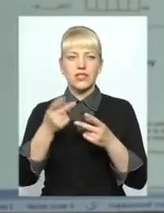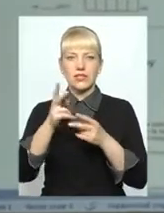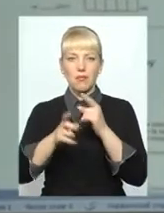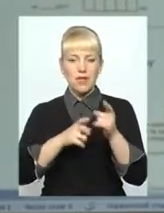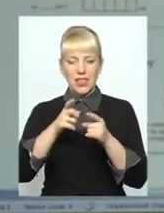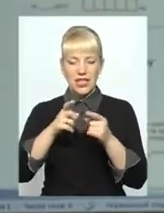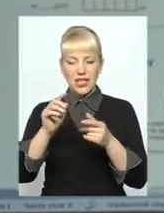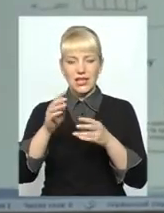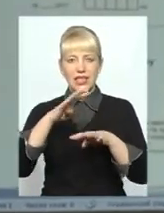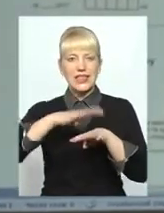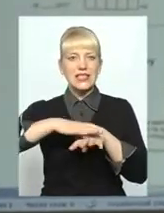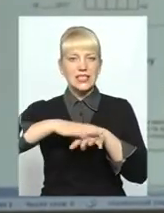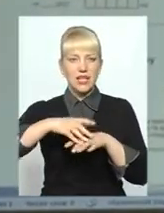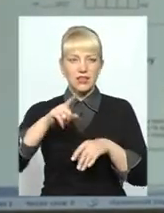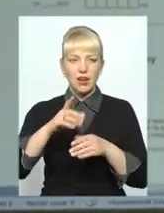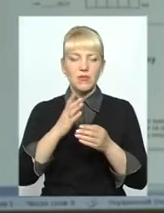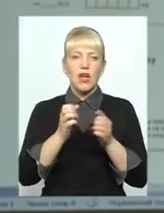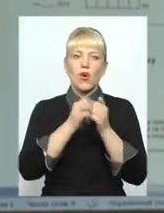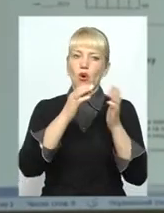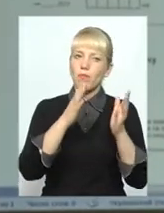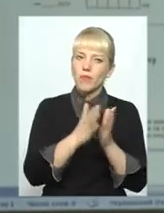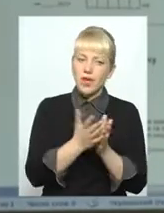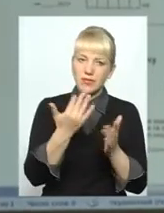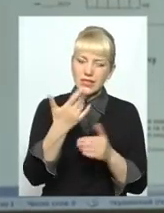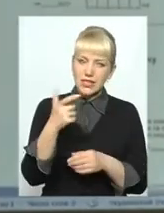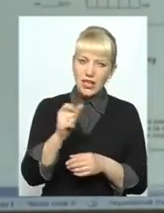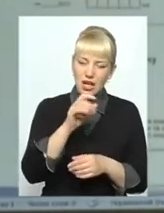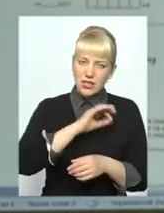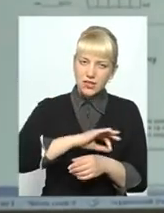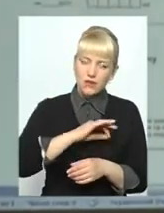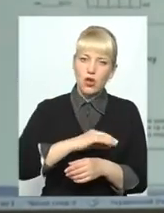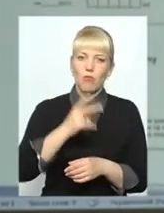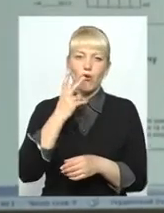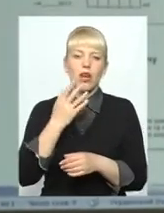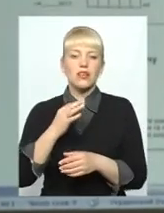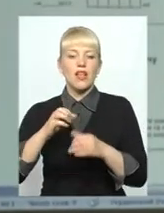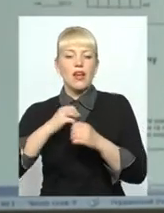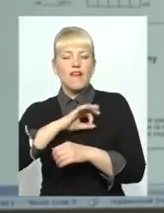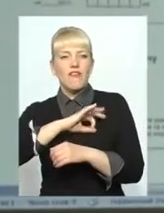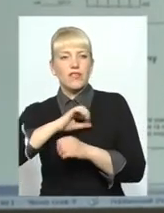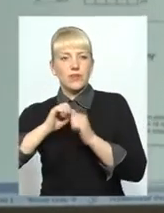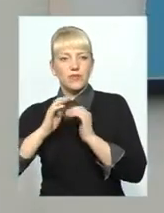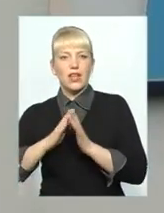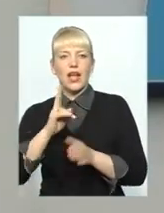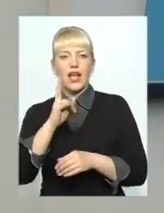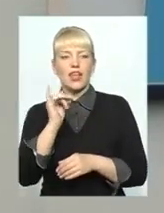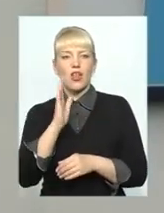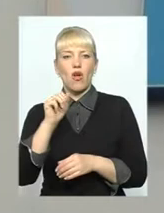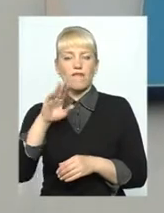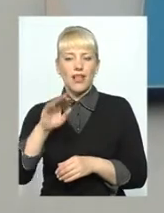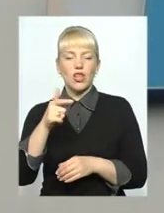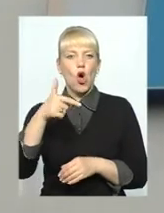Тепер у платіжках вказують не лише об'єми спожитого палива, а й показують обсяги використаного газу в одиницях енергії – кіловат-годинах,